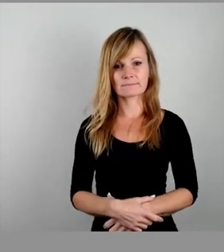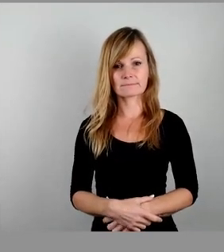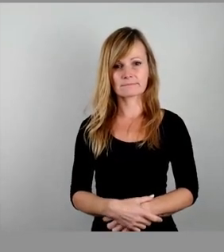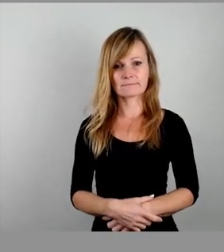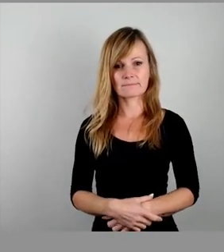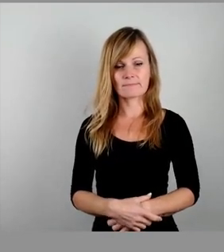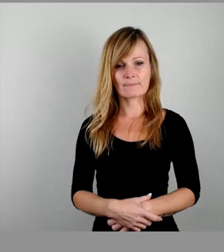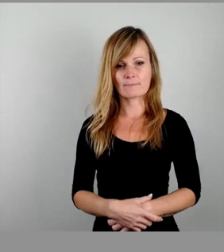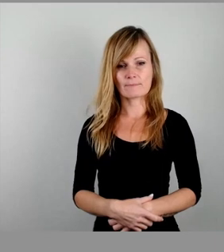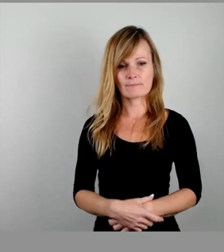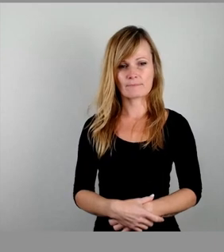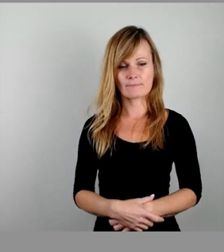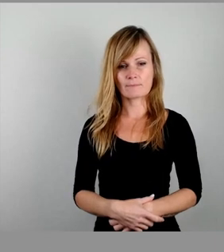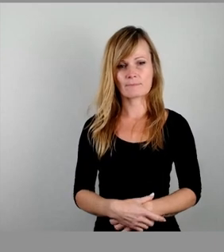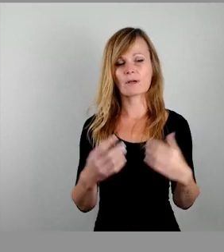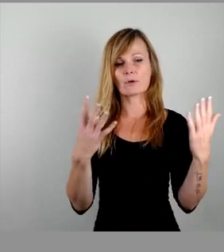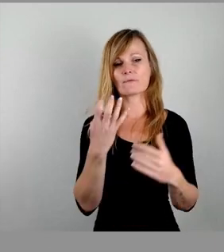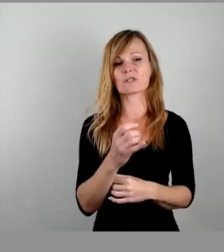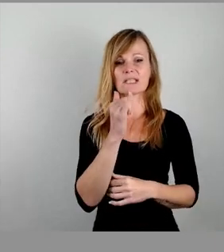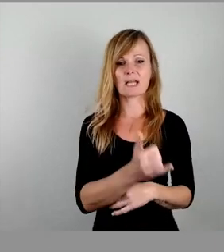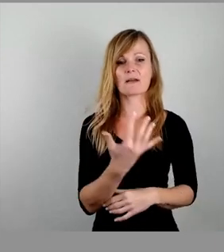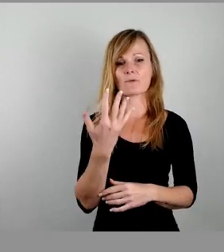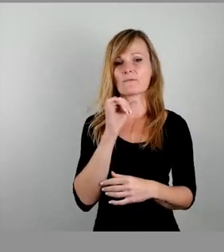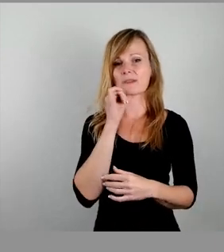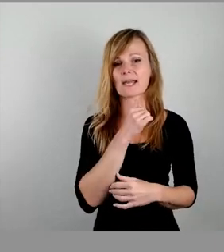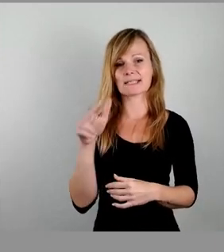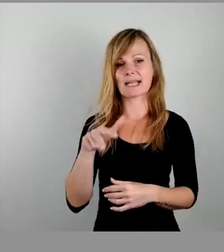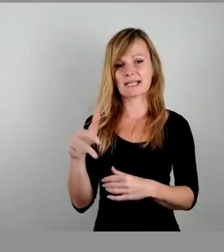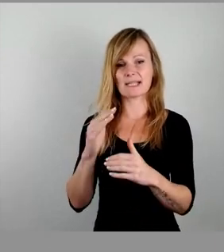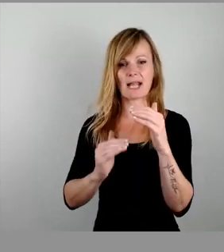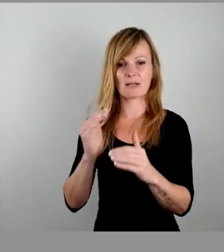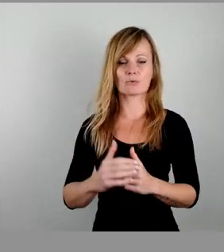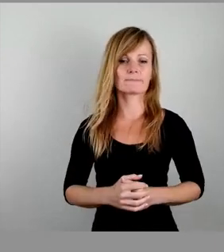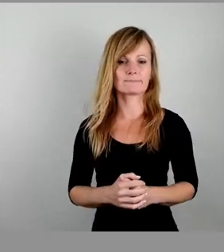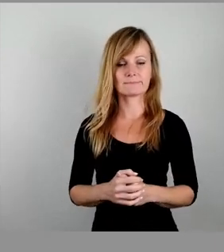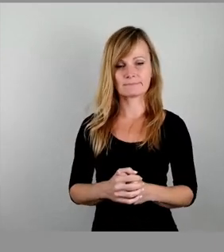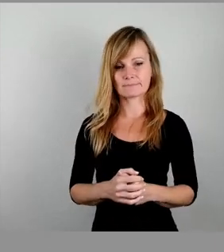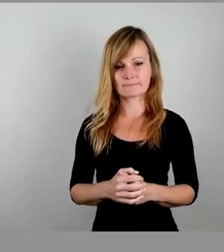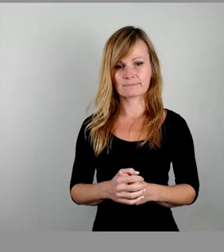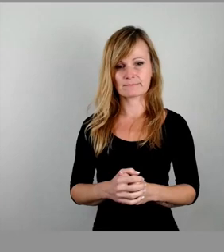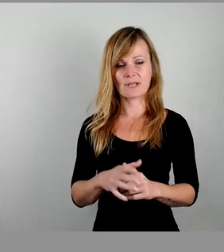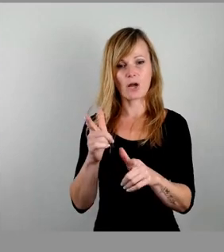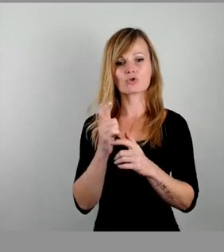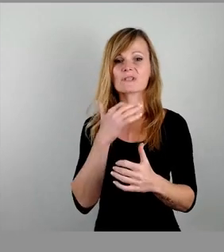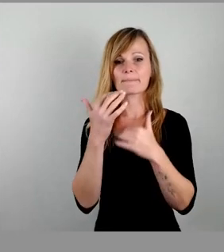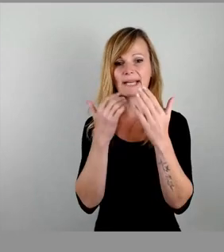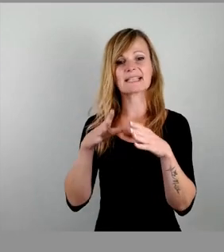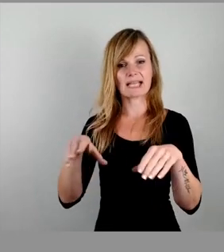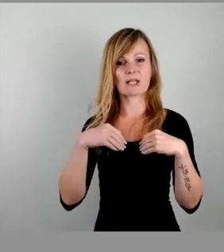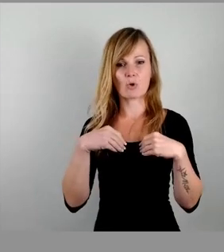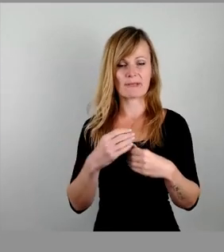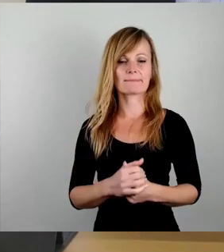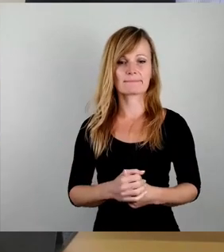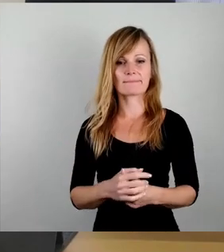49 Ja stimmen, 5 Nein stimmen, 13 Enthaltungen. Damit ist der Ausschussbericht angenommen worden und der Antrag